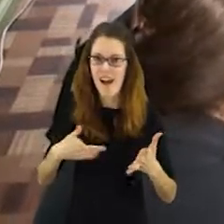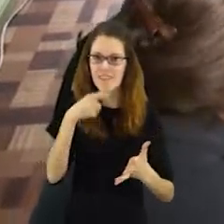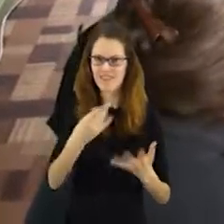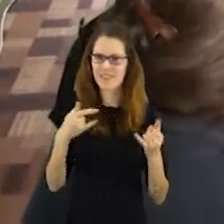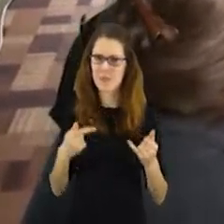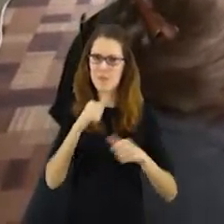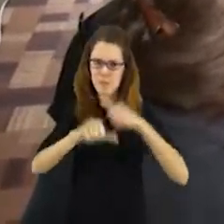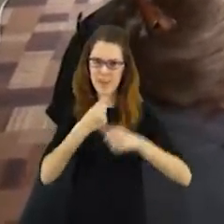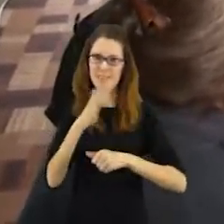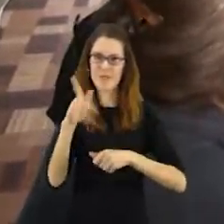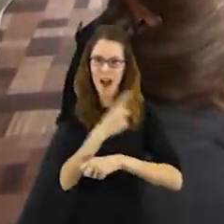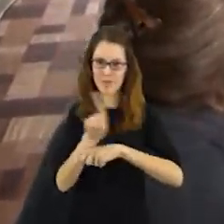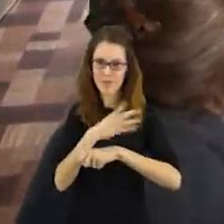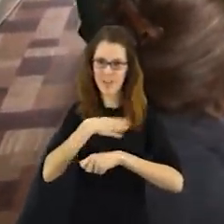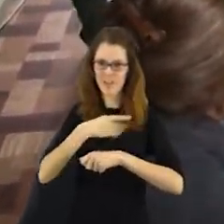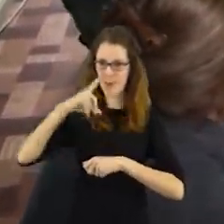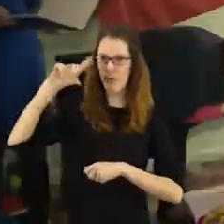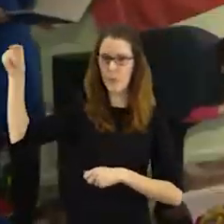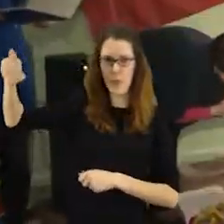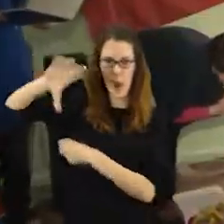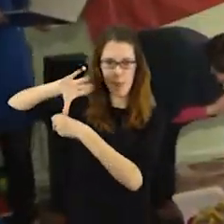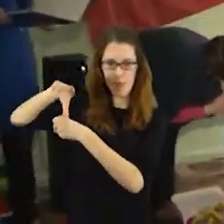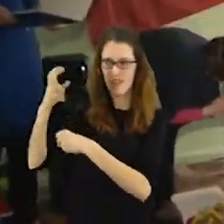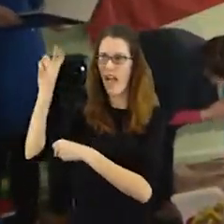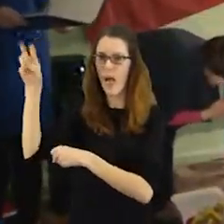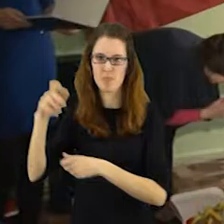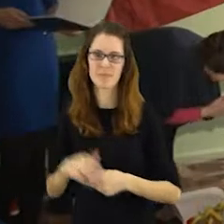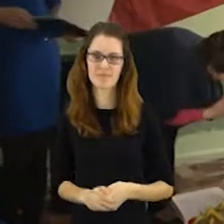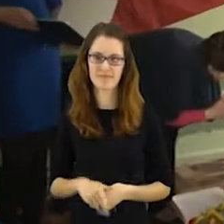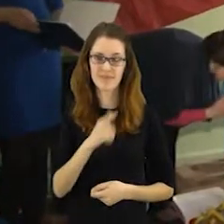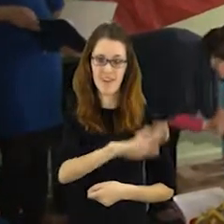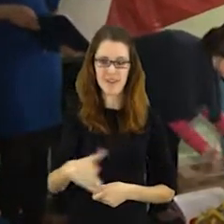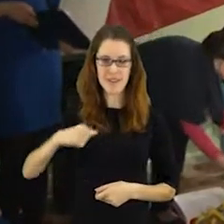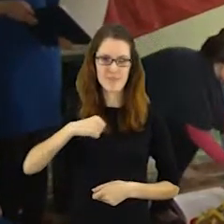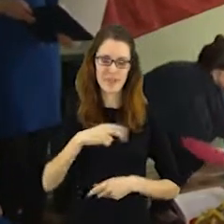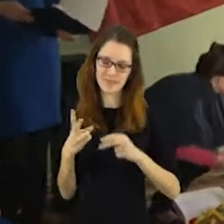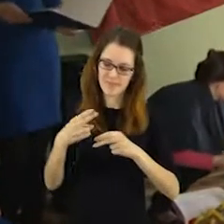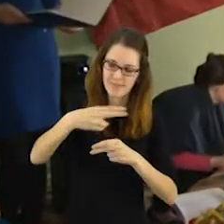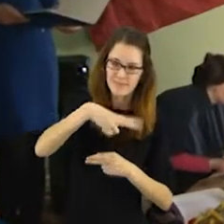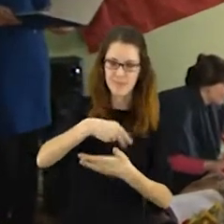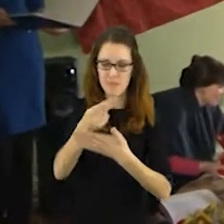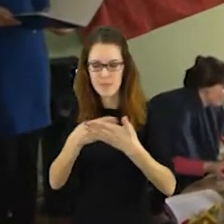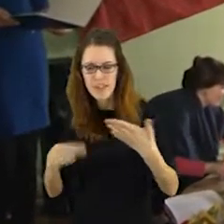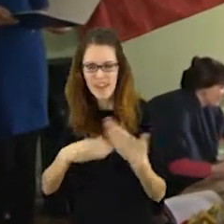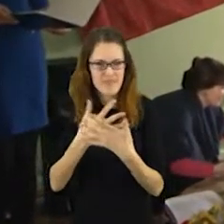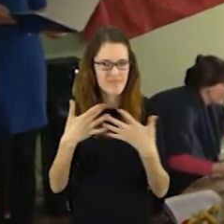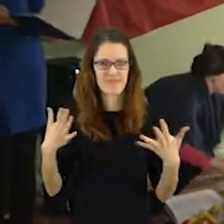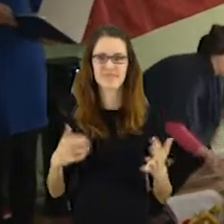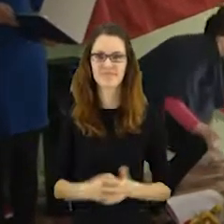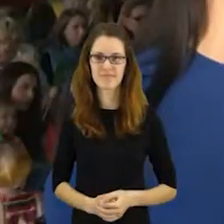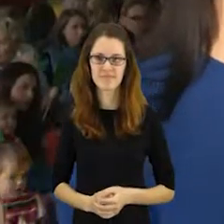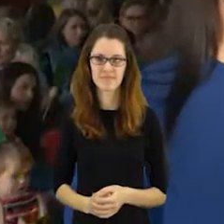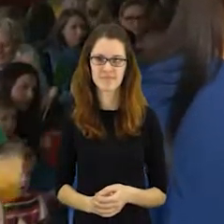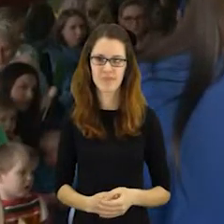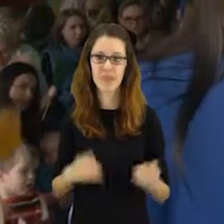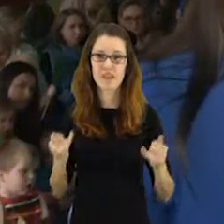ekskursiją į Gedimino pilį ir Vilniaus apylinkės. Mažiai patys gamino dekoraciją šventėjai. Nori piešę, karpė spalvino.